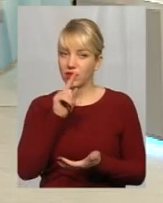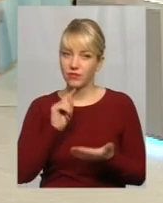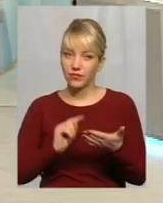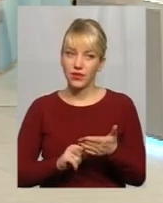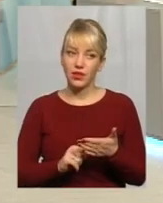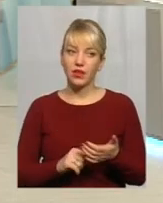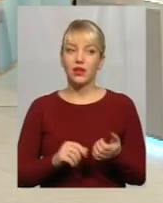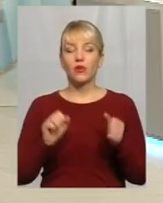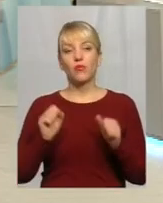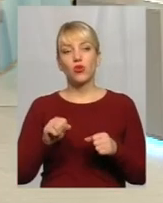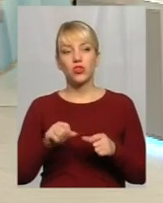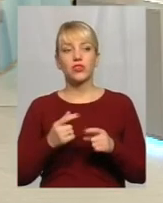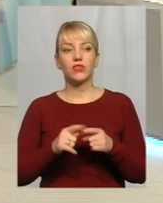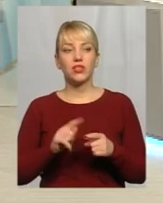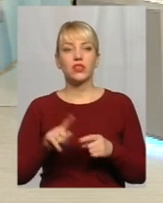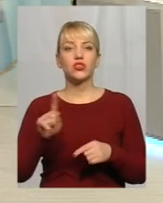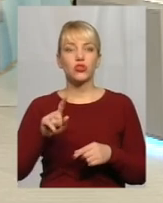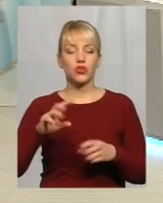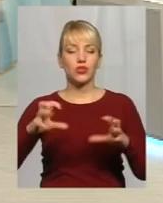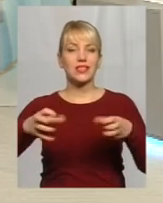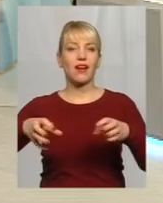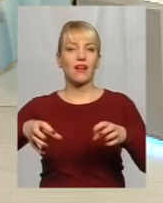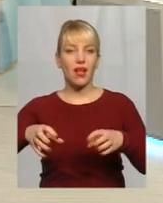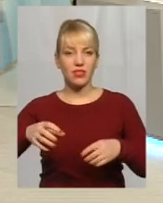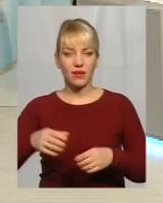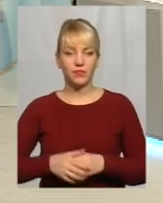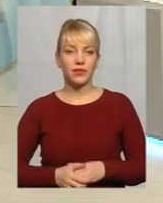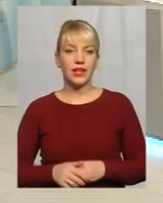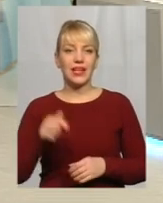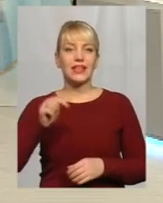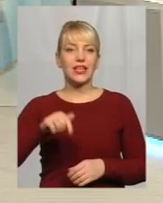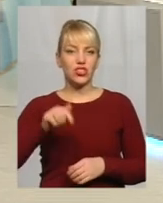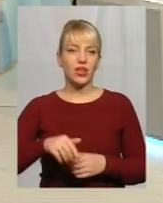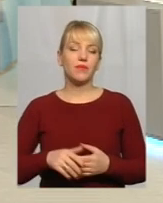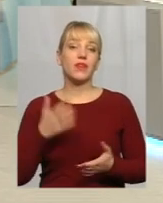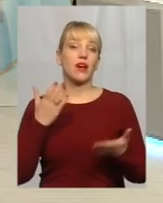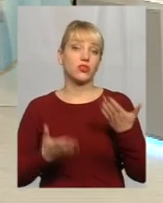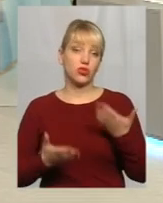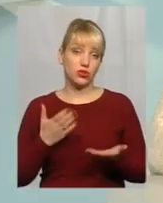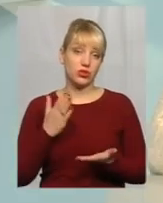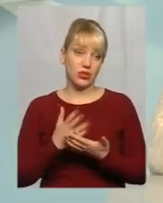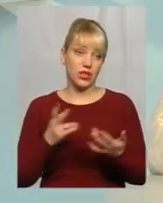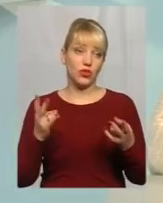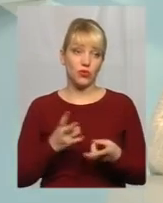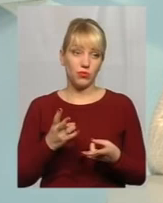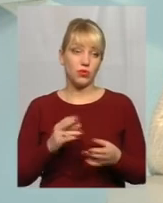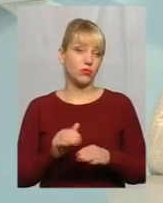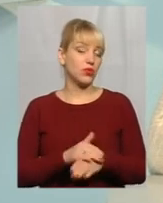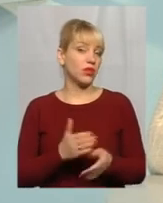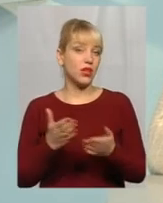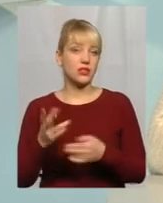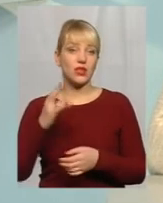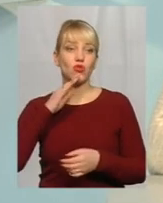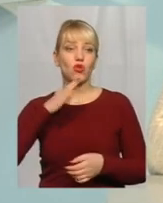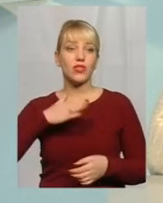яку споживають вдома, яка тече скрано Ну, якщо є така необхідність, будь ласка, ну, наша лабораторія